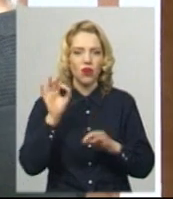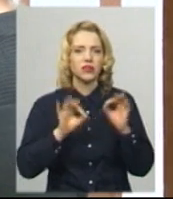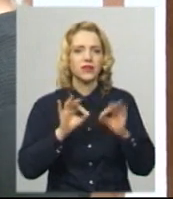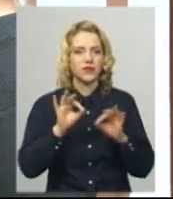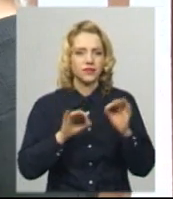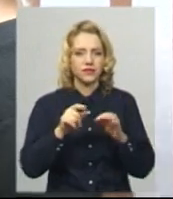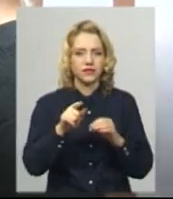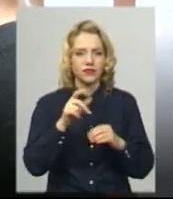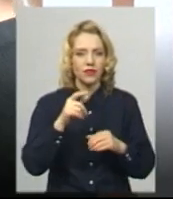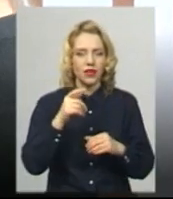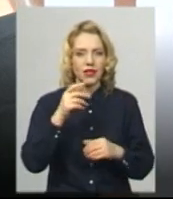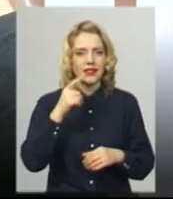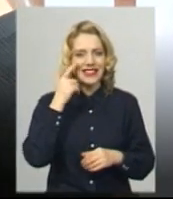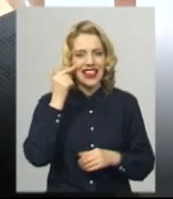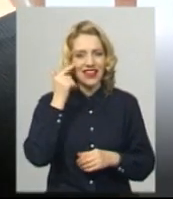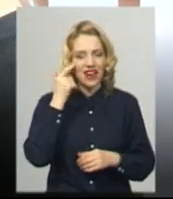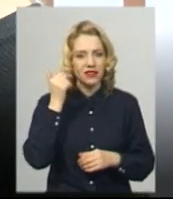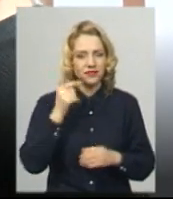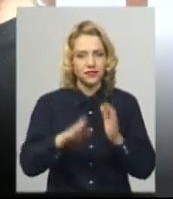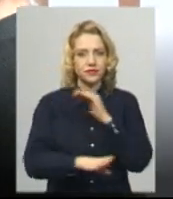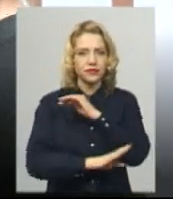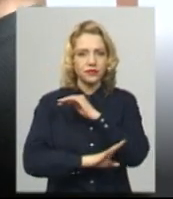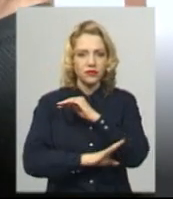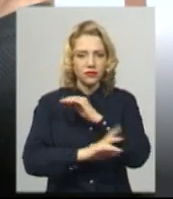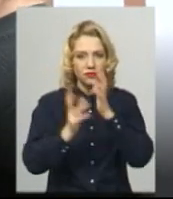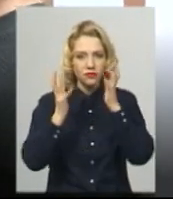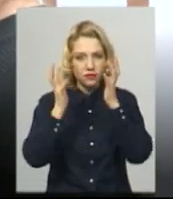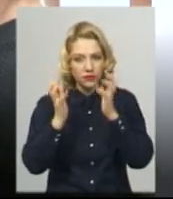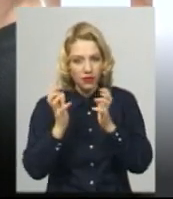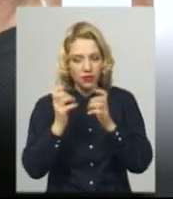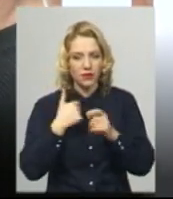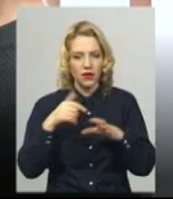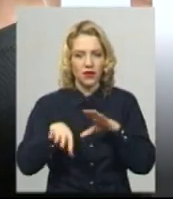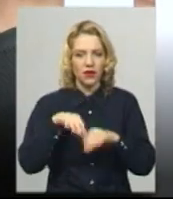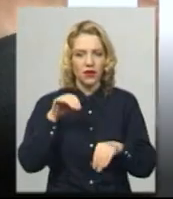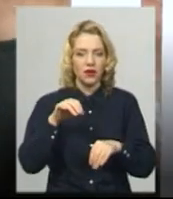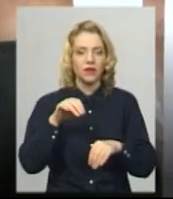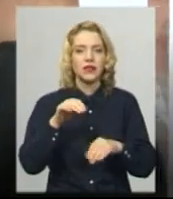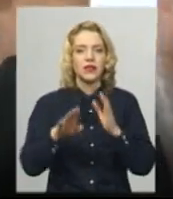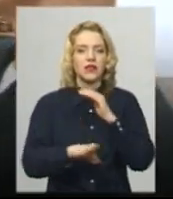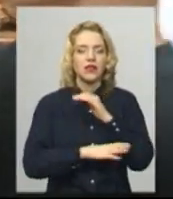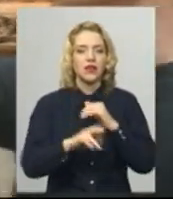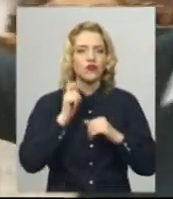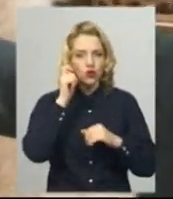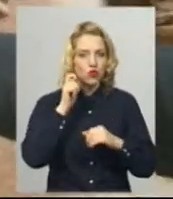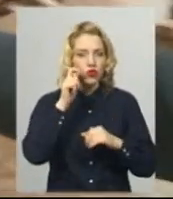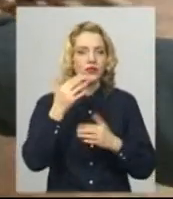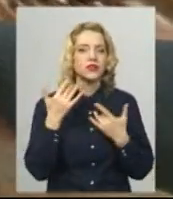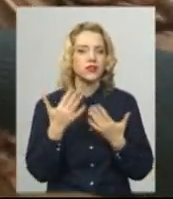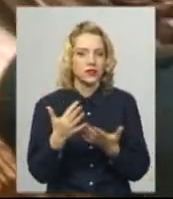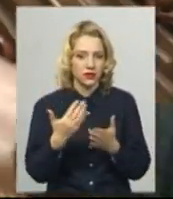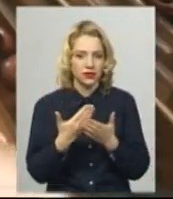сливка. Я вибираю деревину так само, що по роках. Сливка такого